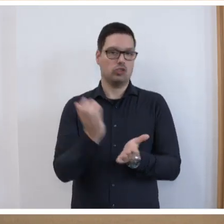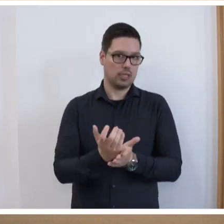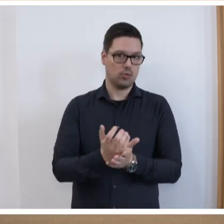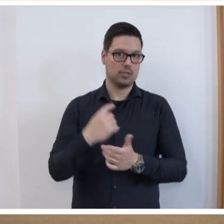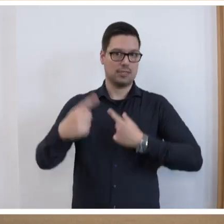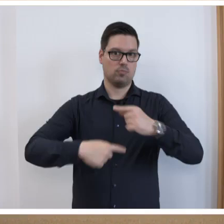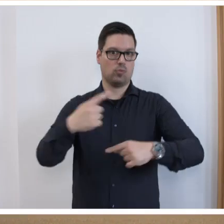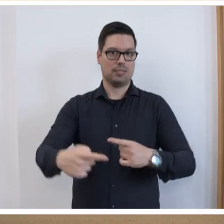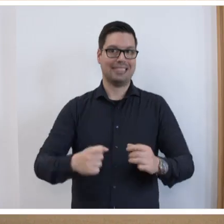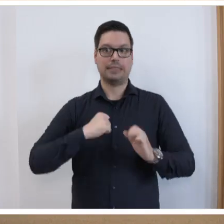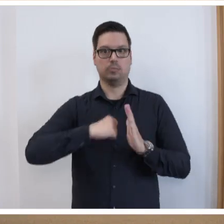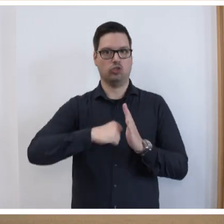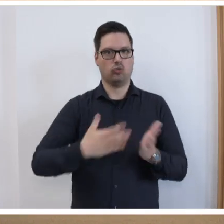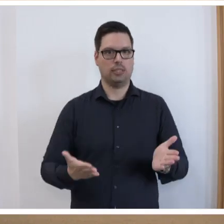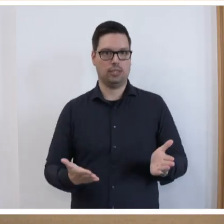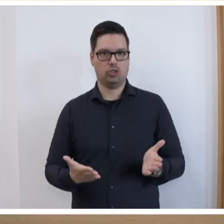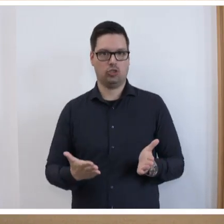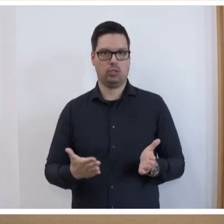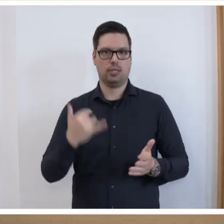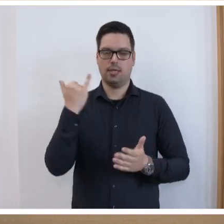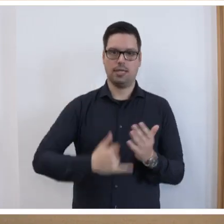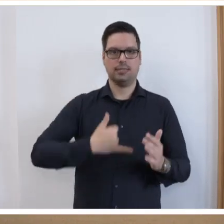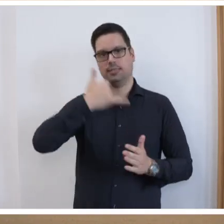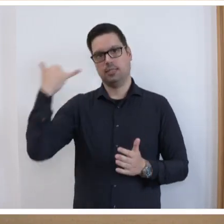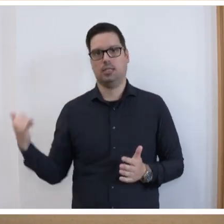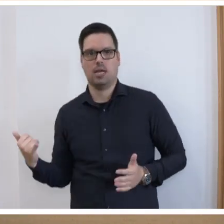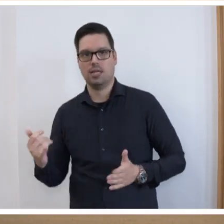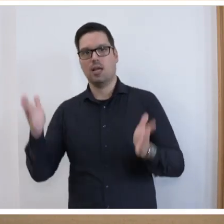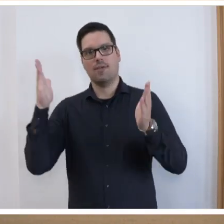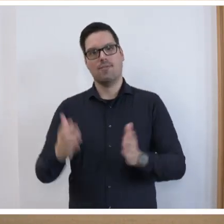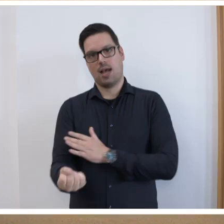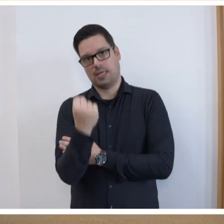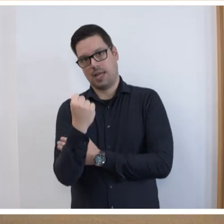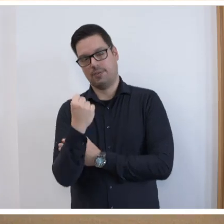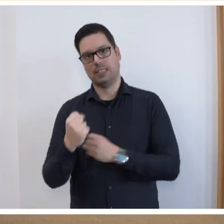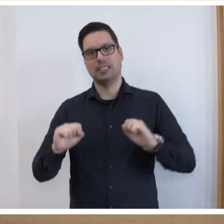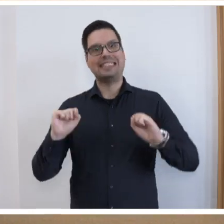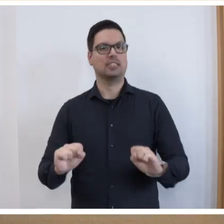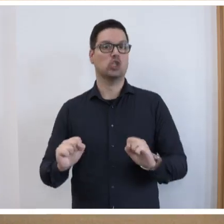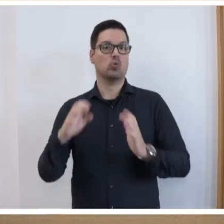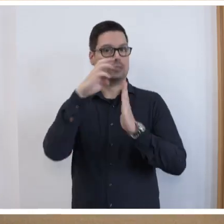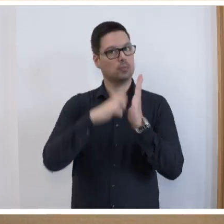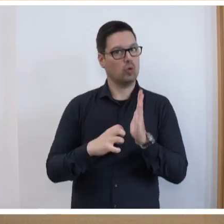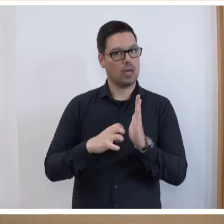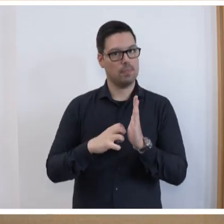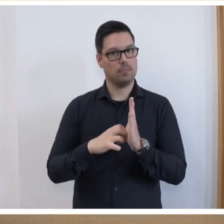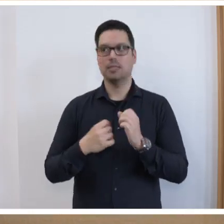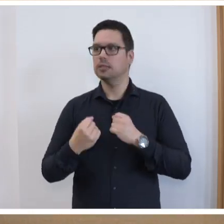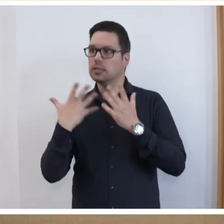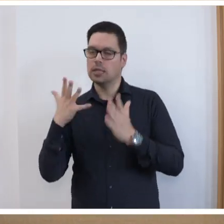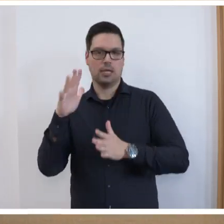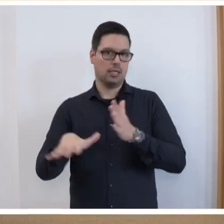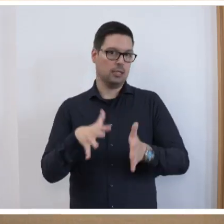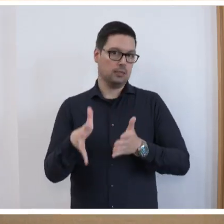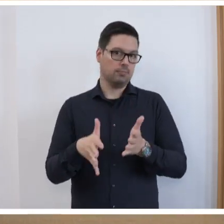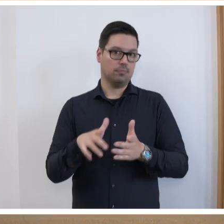massiv beschleunigt in den letzten Jahren. Unser Fachkräftesicherungsprogramm umfasst ein klares Bekenntnis für